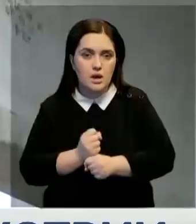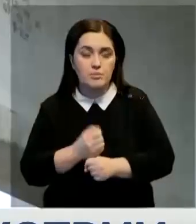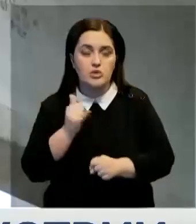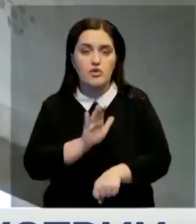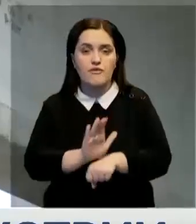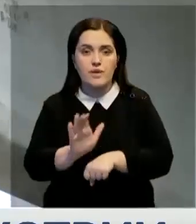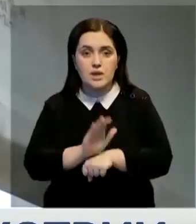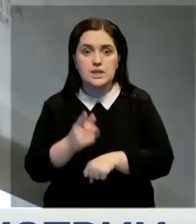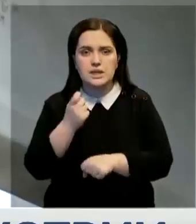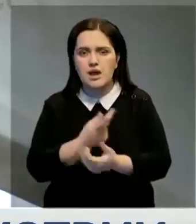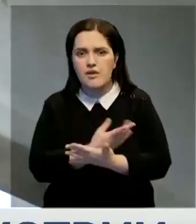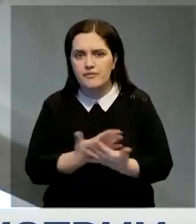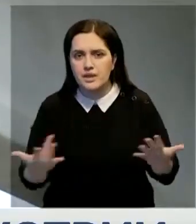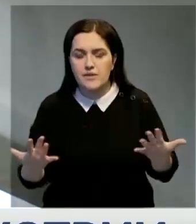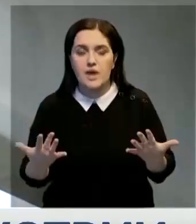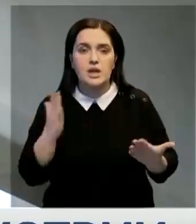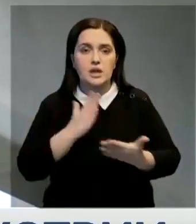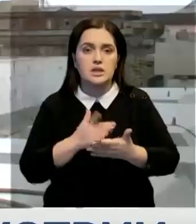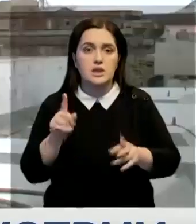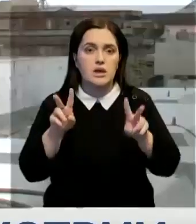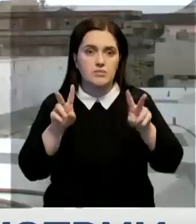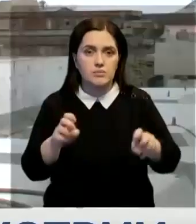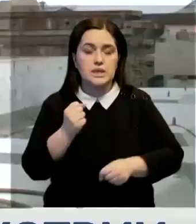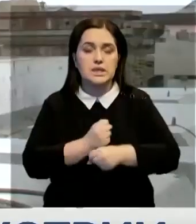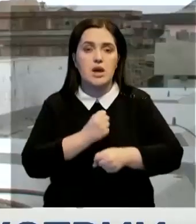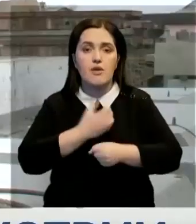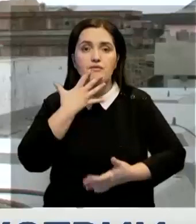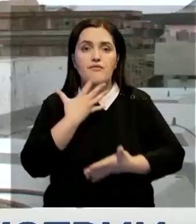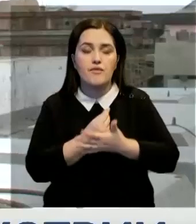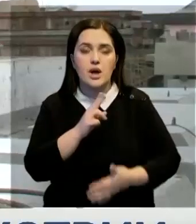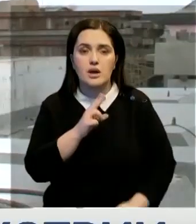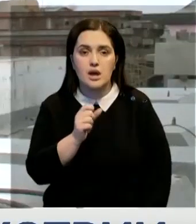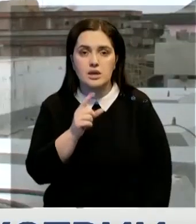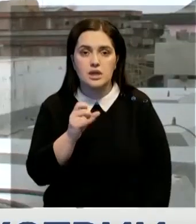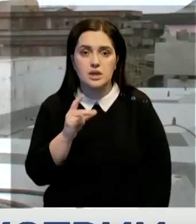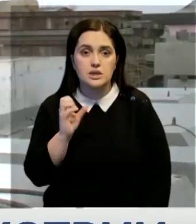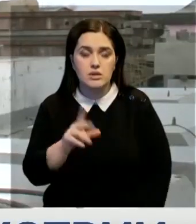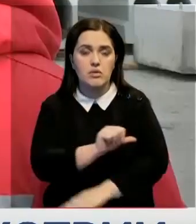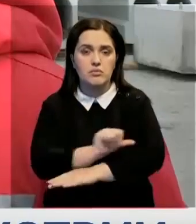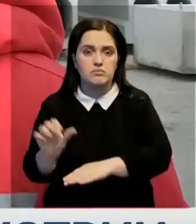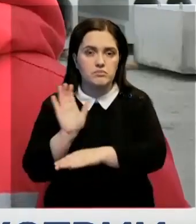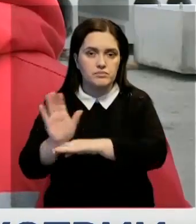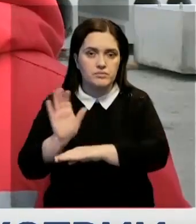выпускает до 100 видов продукции. Товар под брендом «Сделано в Казалинске» ориентирован на экспорт.